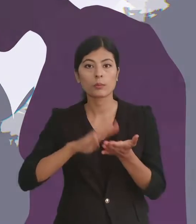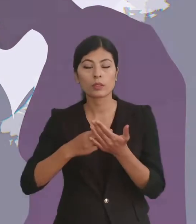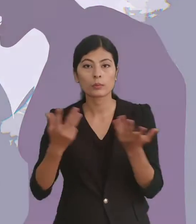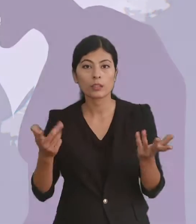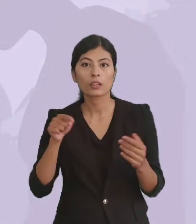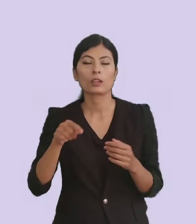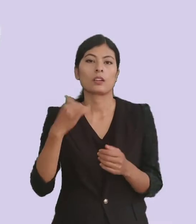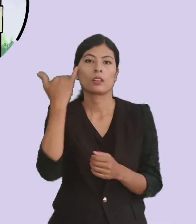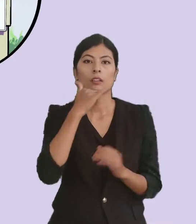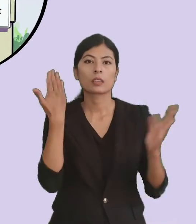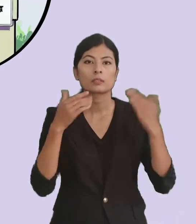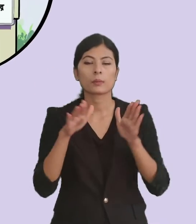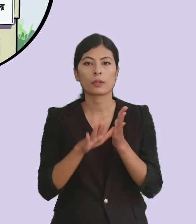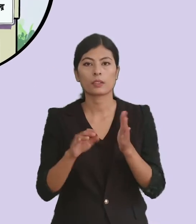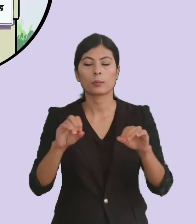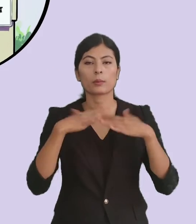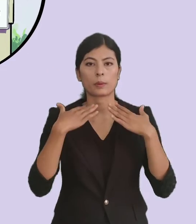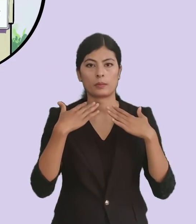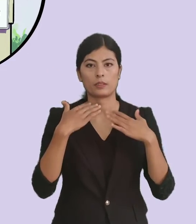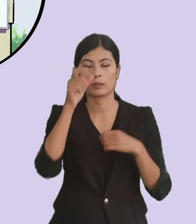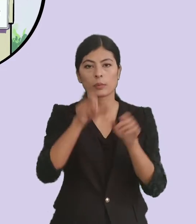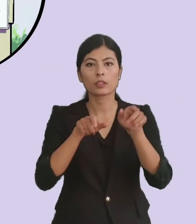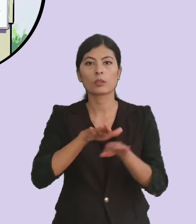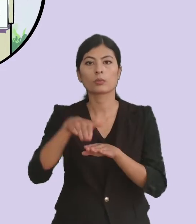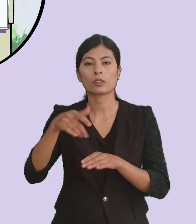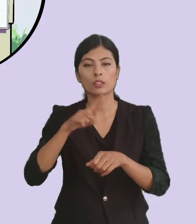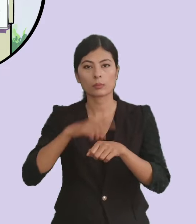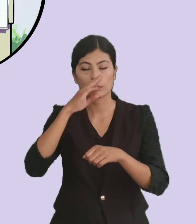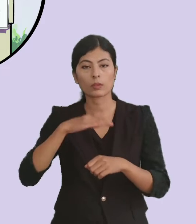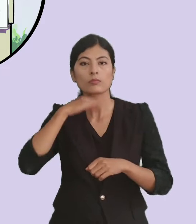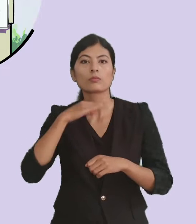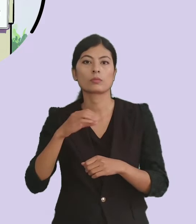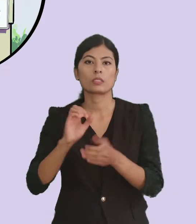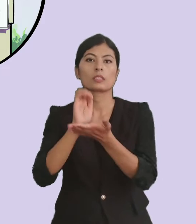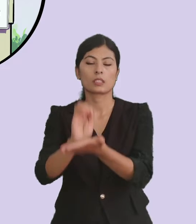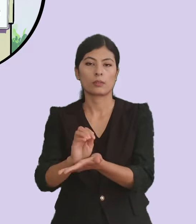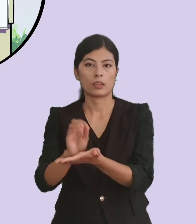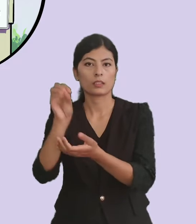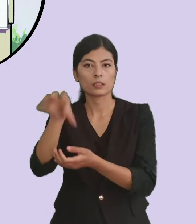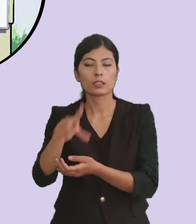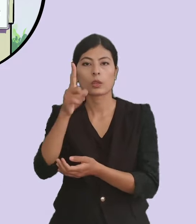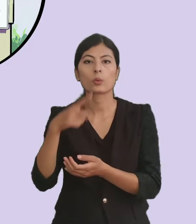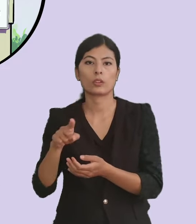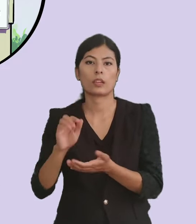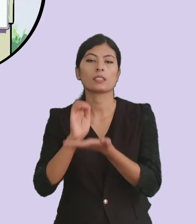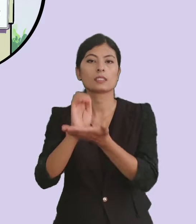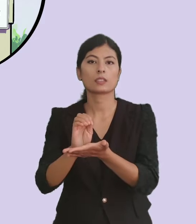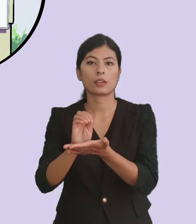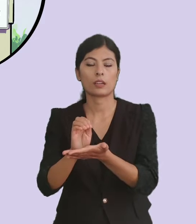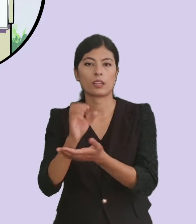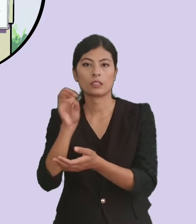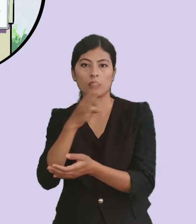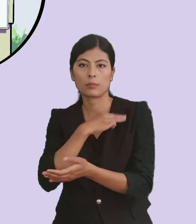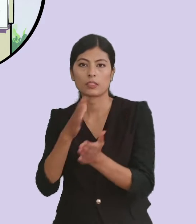बतलब लैंगिक हिंसा से प्रभावित ब्यक्ति सबके समय में ही उचित आ प्रभावकारी सेवा प्रभाह करेके लेल एगो सेवा प्रदायक